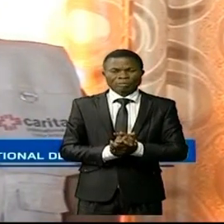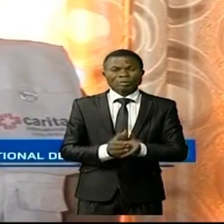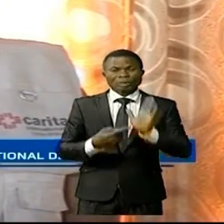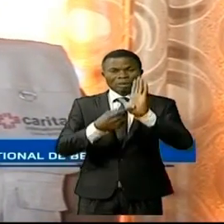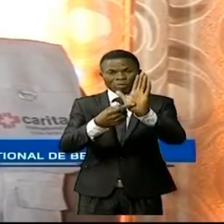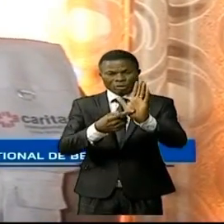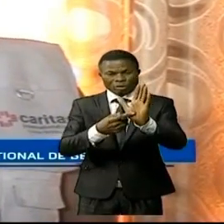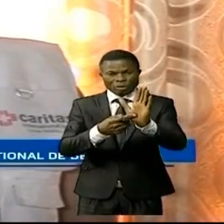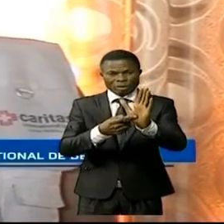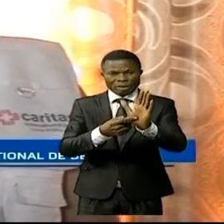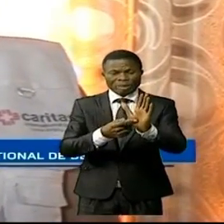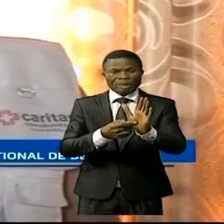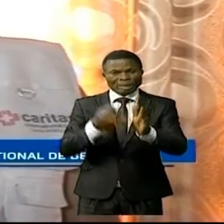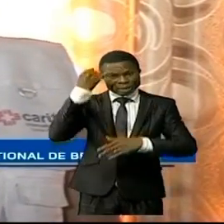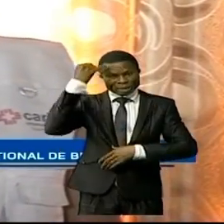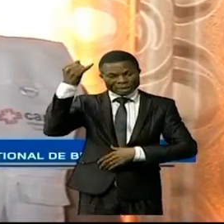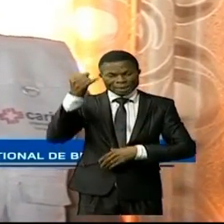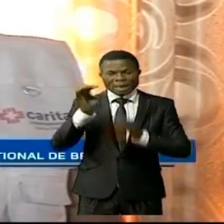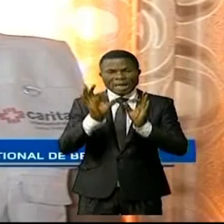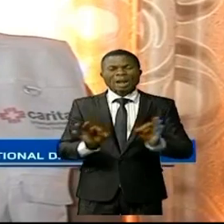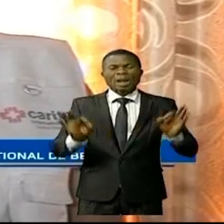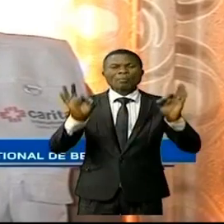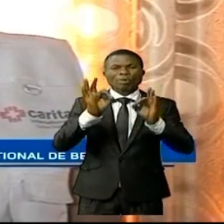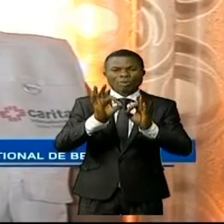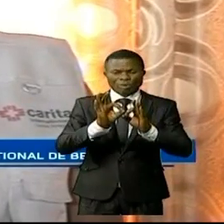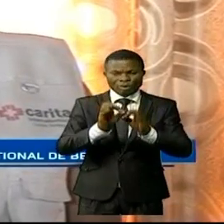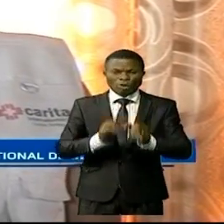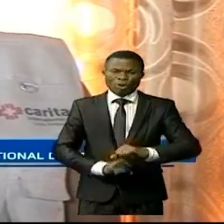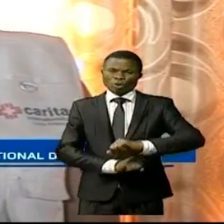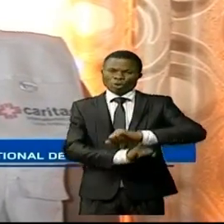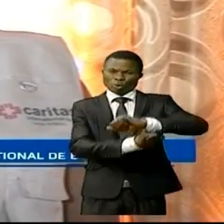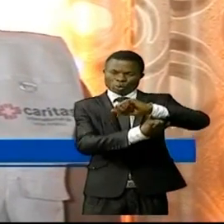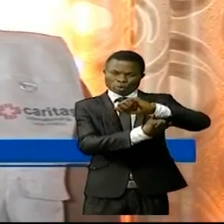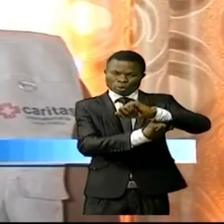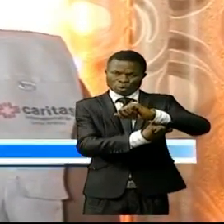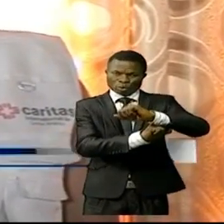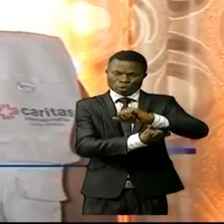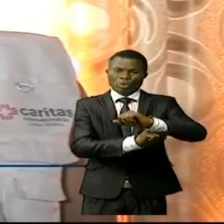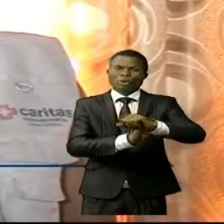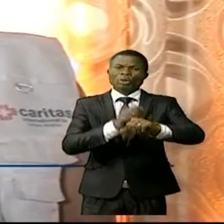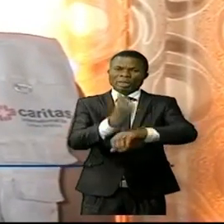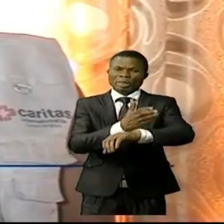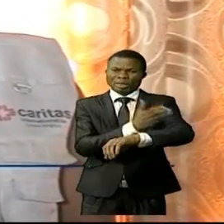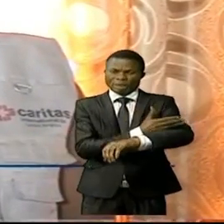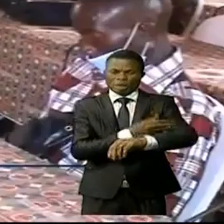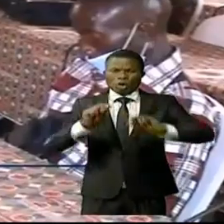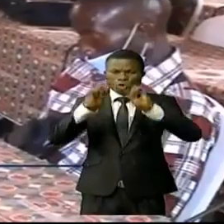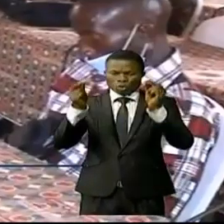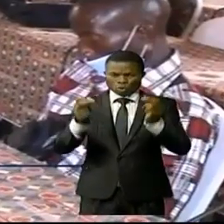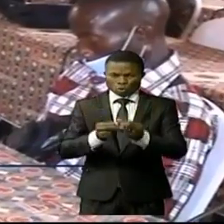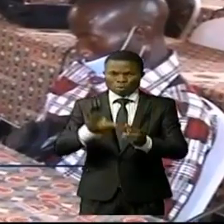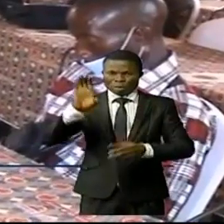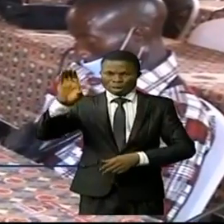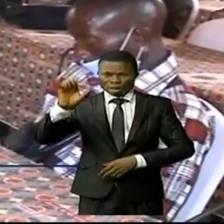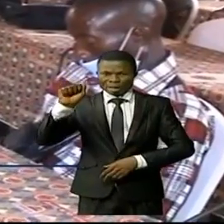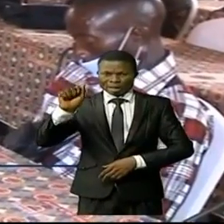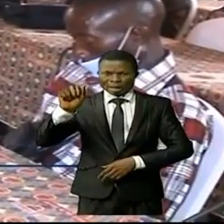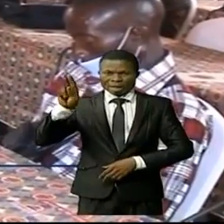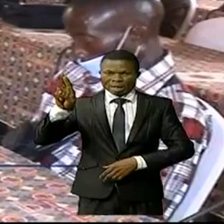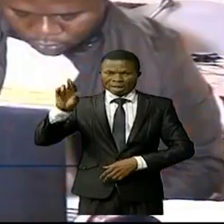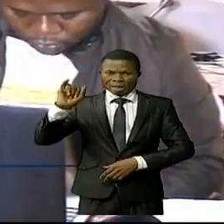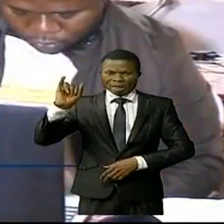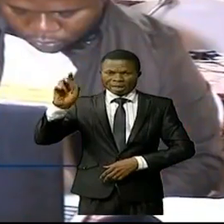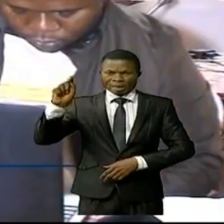vitrine sur l'impact de l'accompagnement à la fois de Caritas Congo et de la Caritas